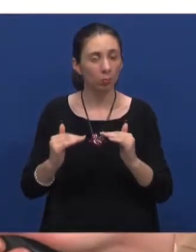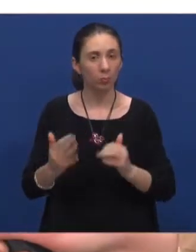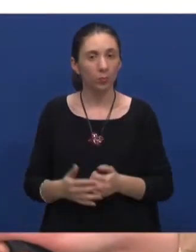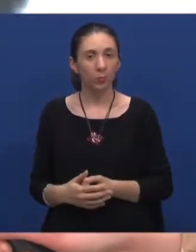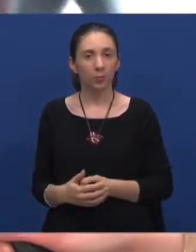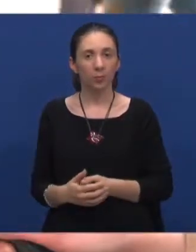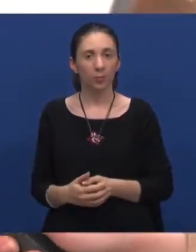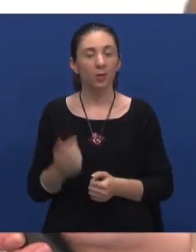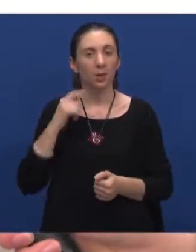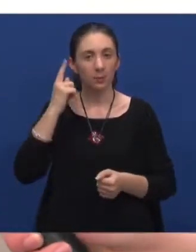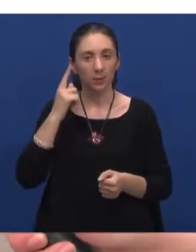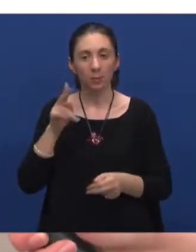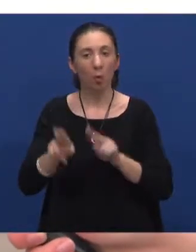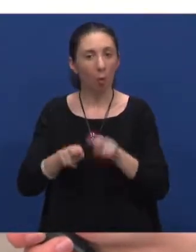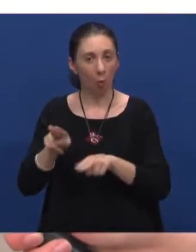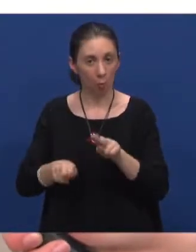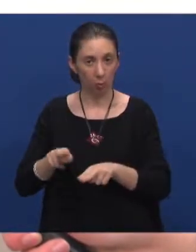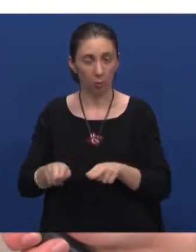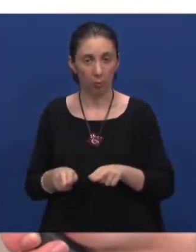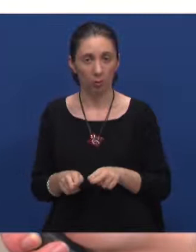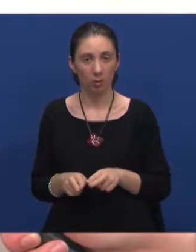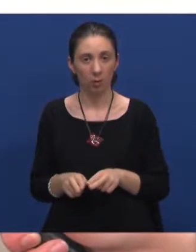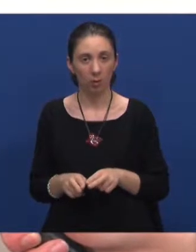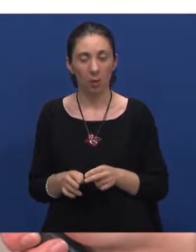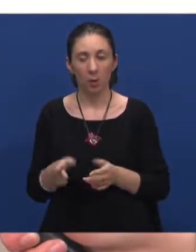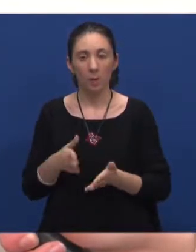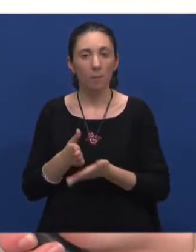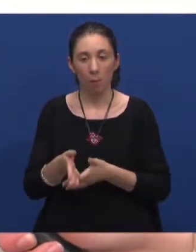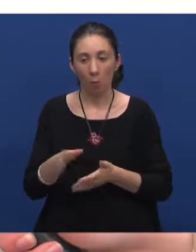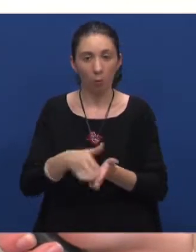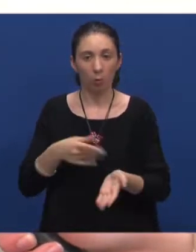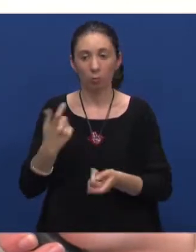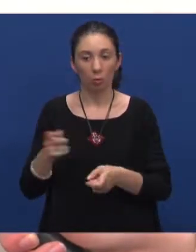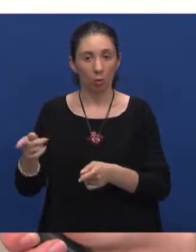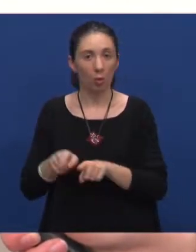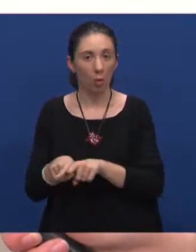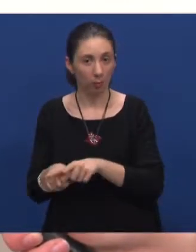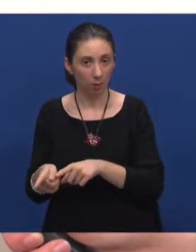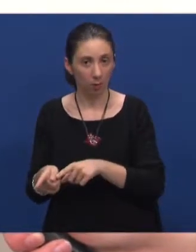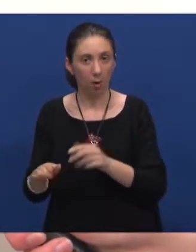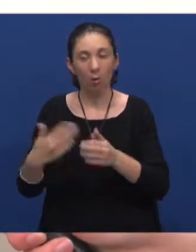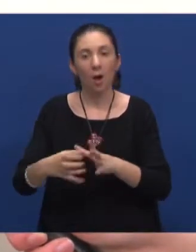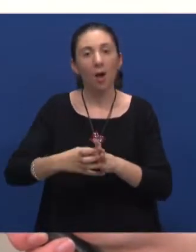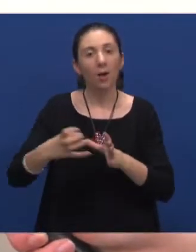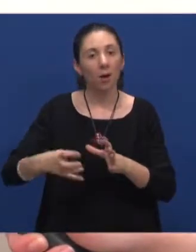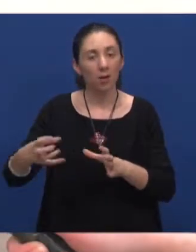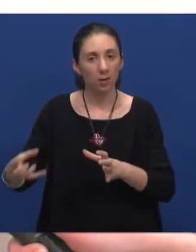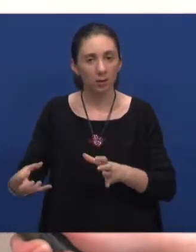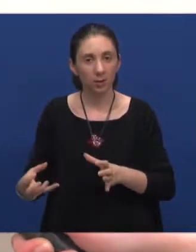mislim da odgoj isključivo polazi od roditelja, a onda nastavak